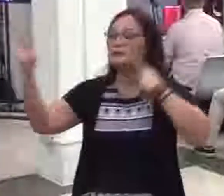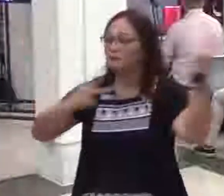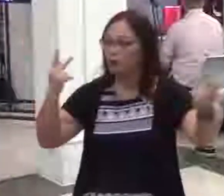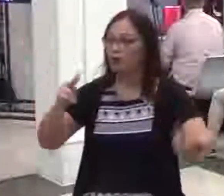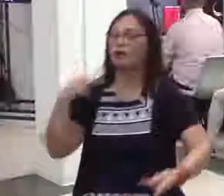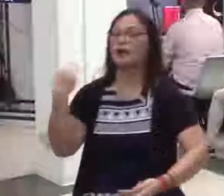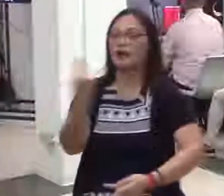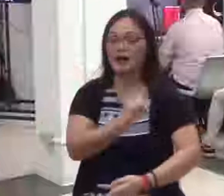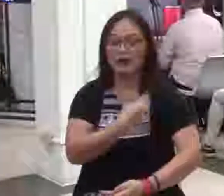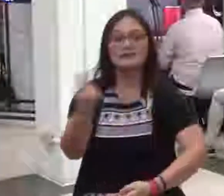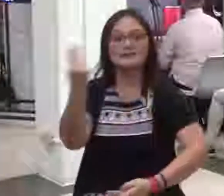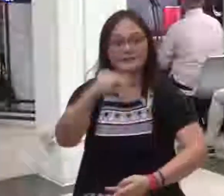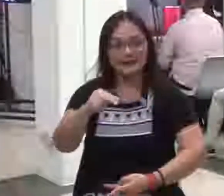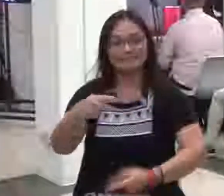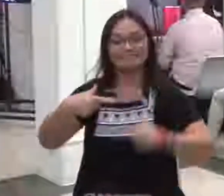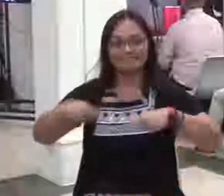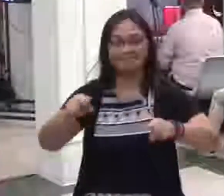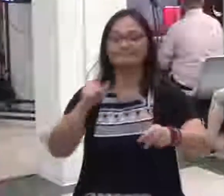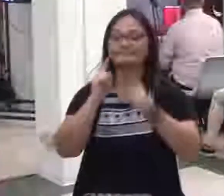luwalhati ng Diyos sa atin